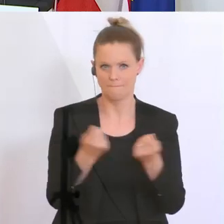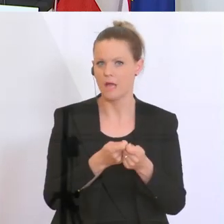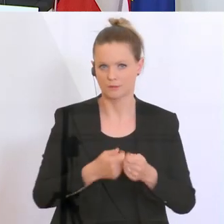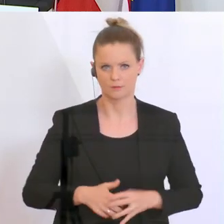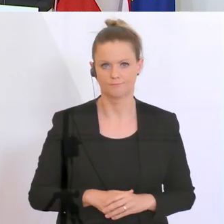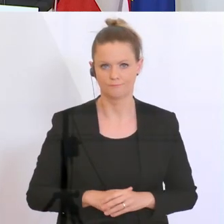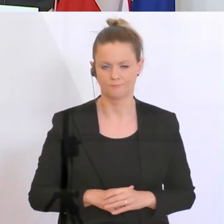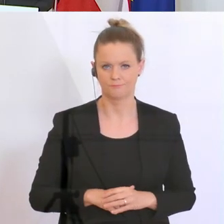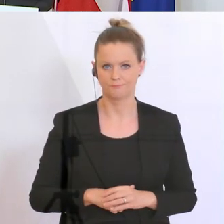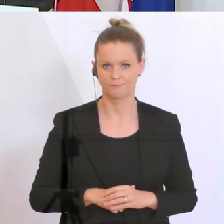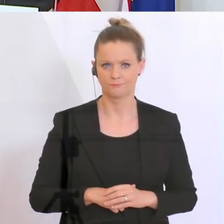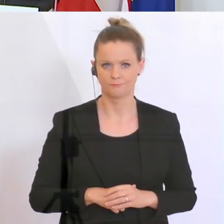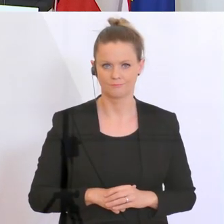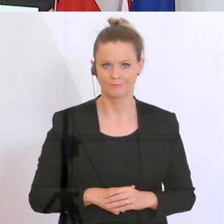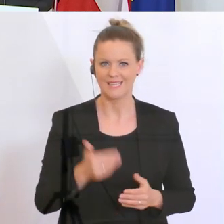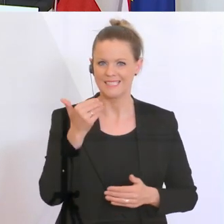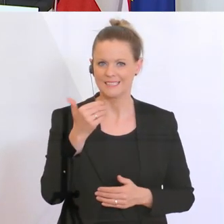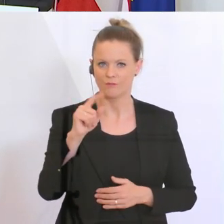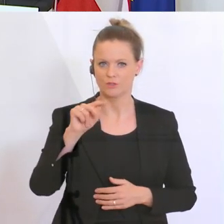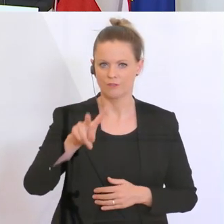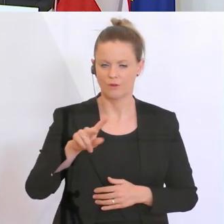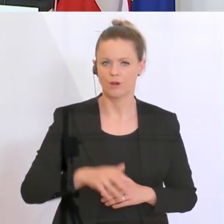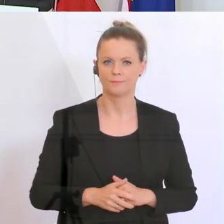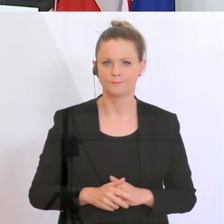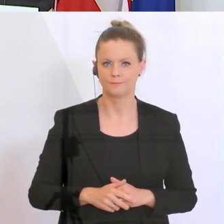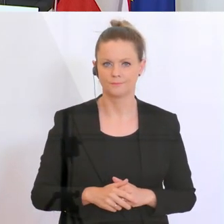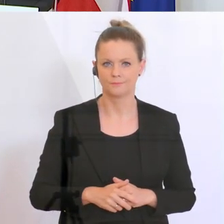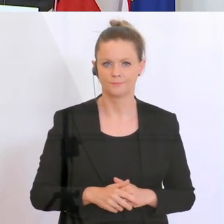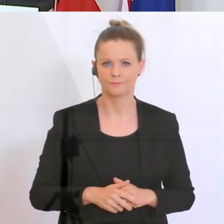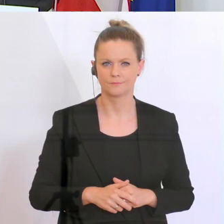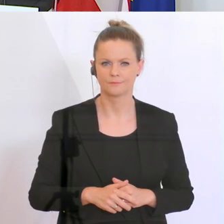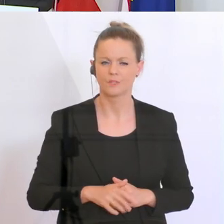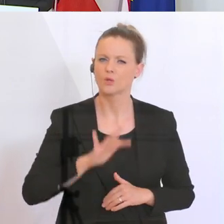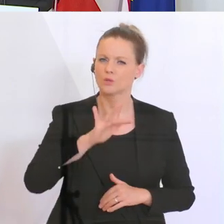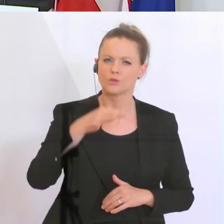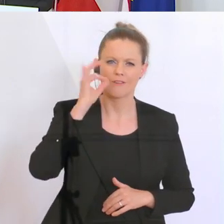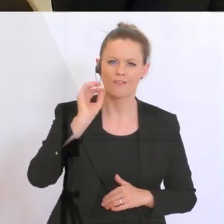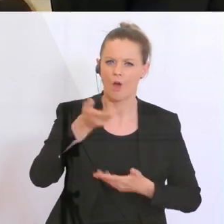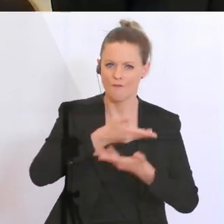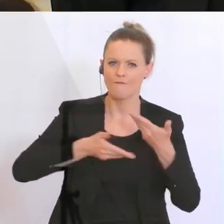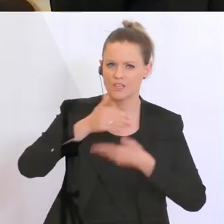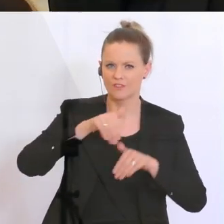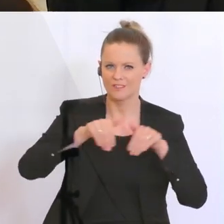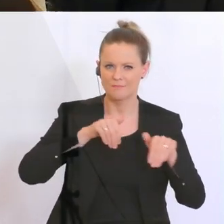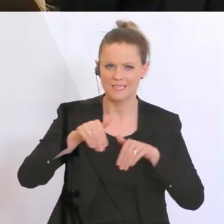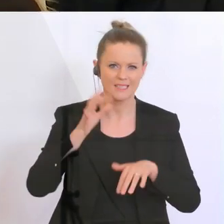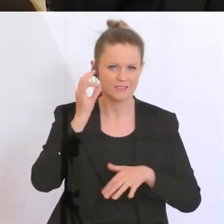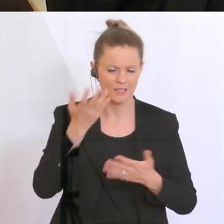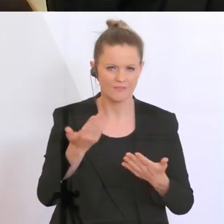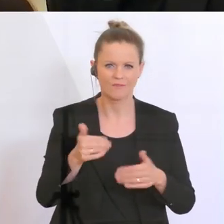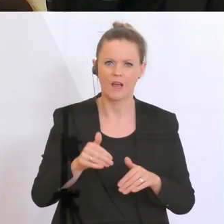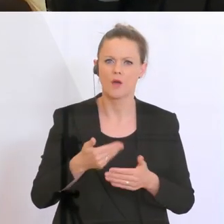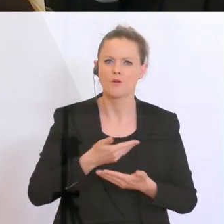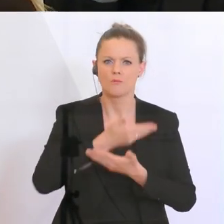Dankeschön. Dann von Servus die Frau Neuhuber, bitte. Die Frau Wirtschaftsministerin, Sie haben am Wochenende im Morgensjournal darüber